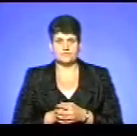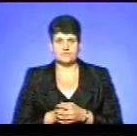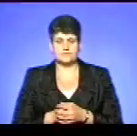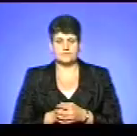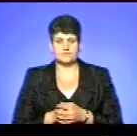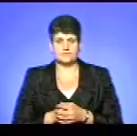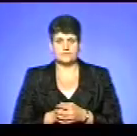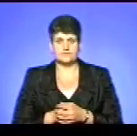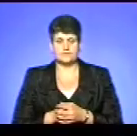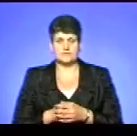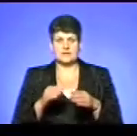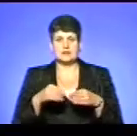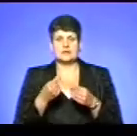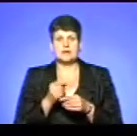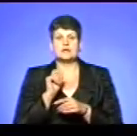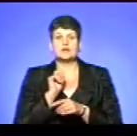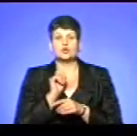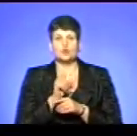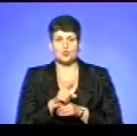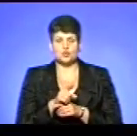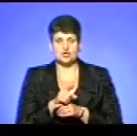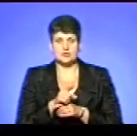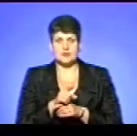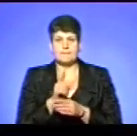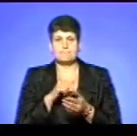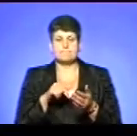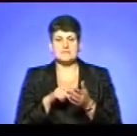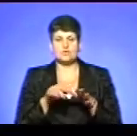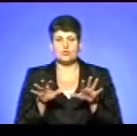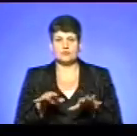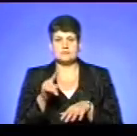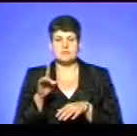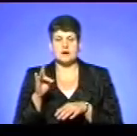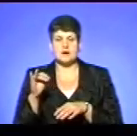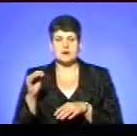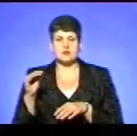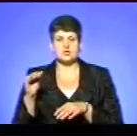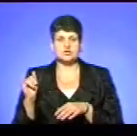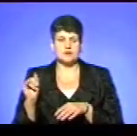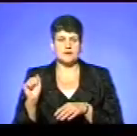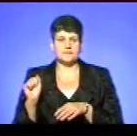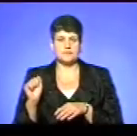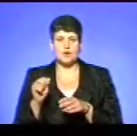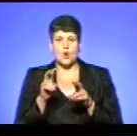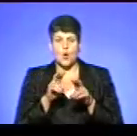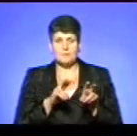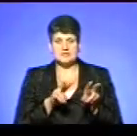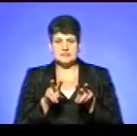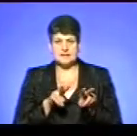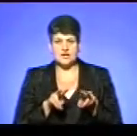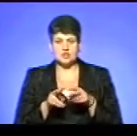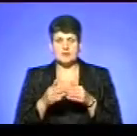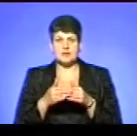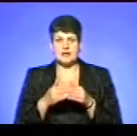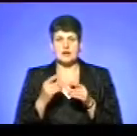Дане доручення міському городові міста збережа поліфорівського роману обстежити прилеглі до